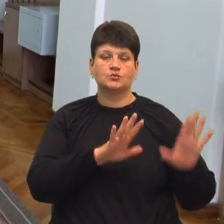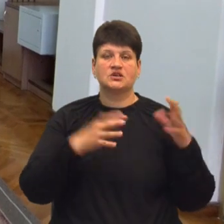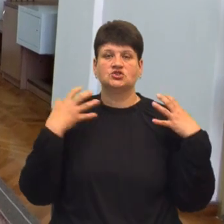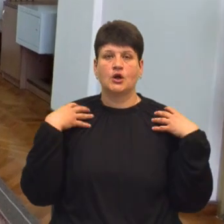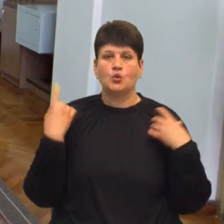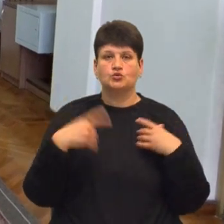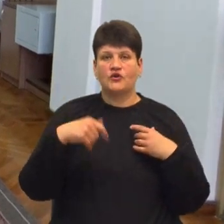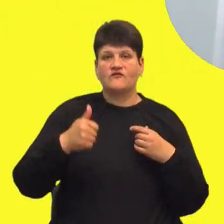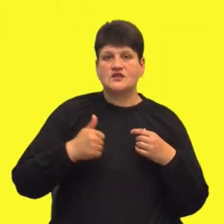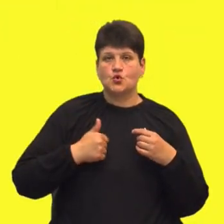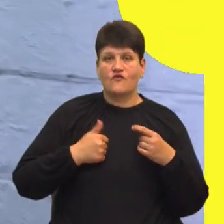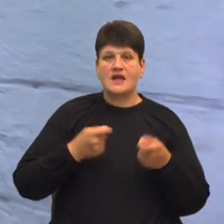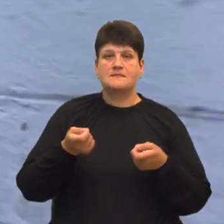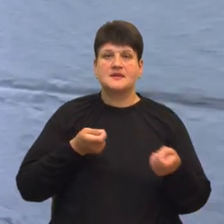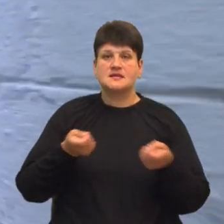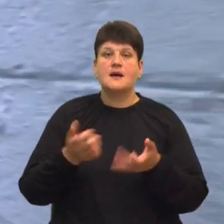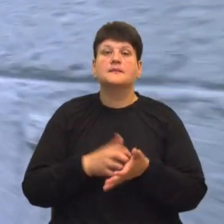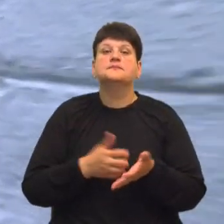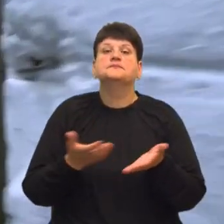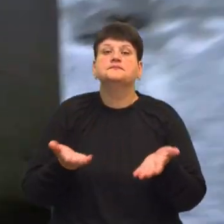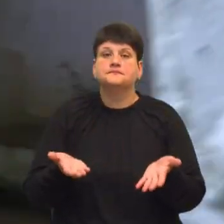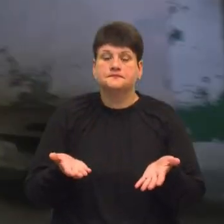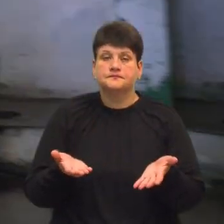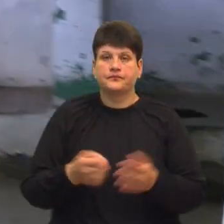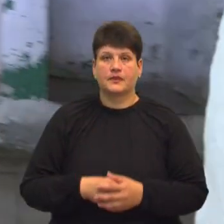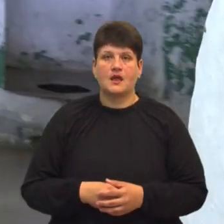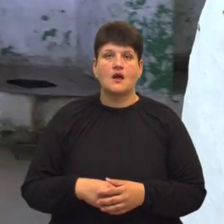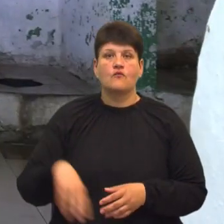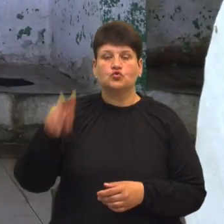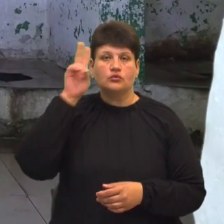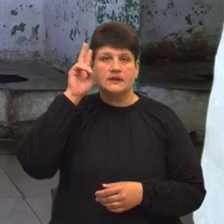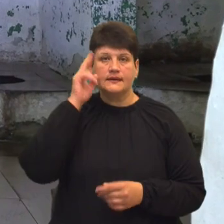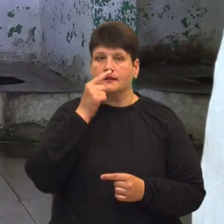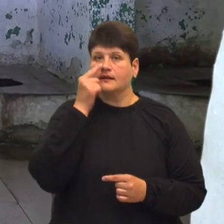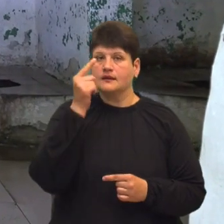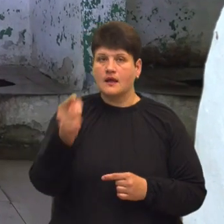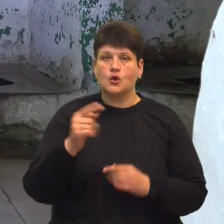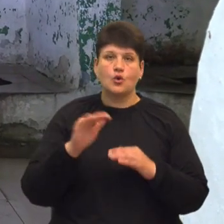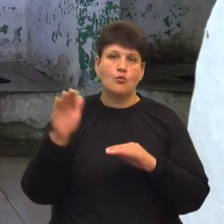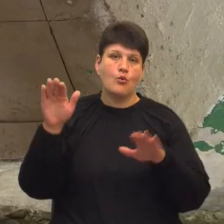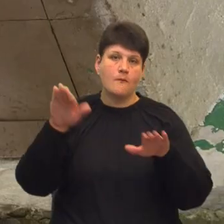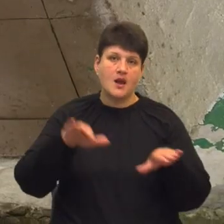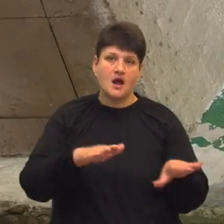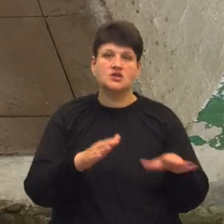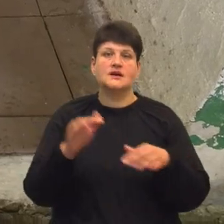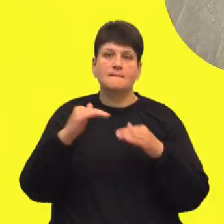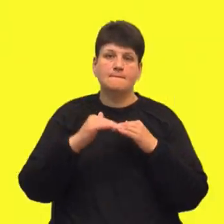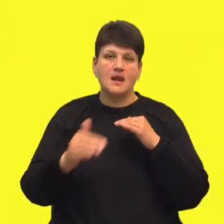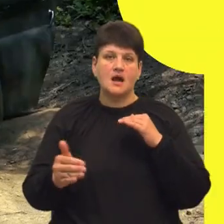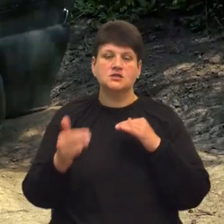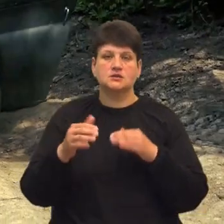Яка причина? У туалеті на дальньому пляжі Бруд та Пліснєва. Що кажуть у міськраді?